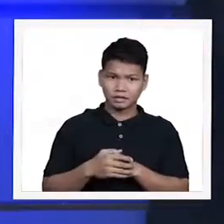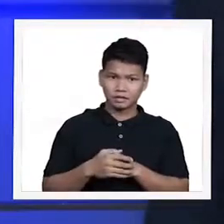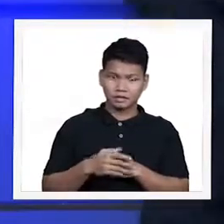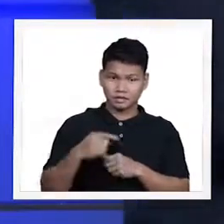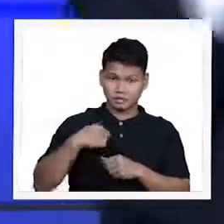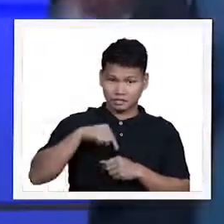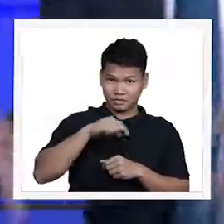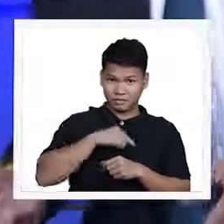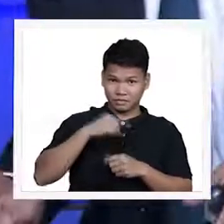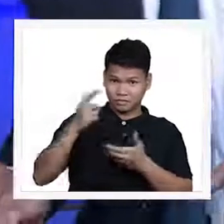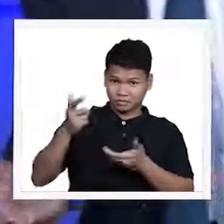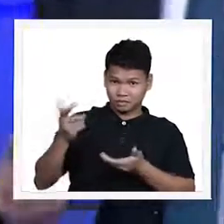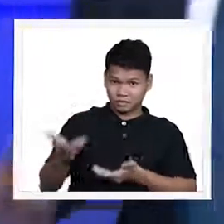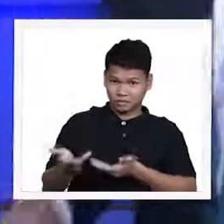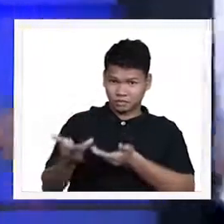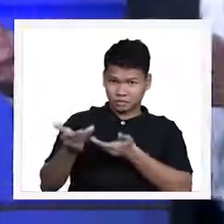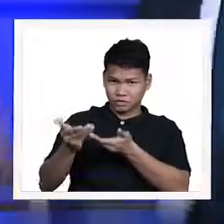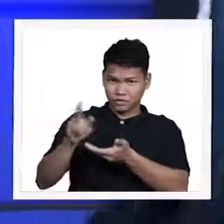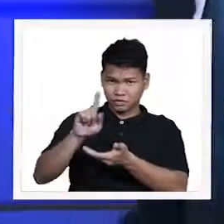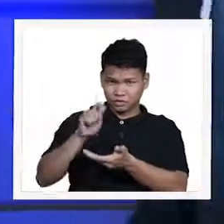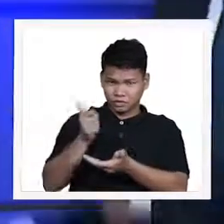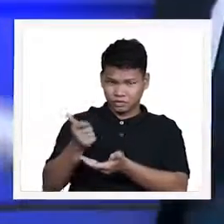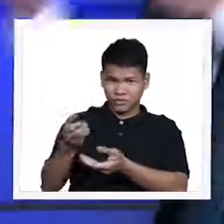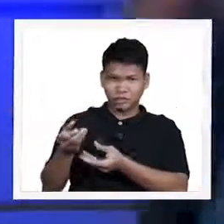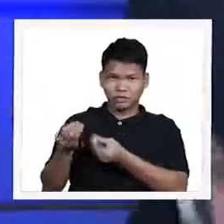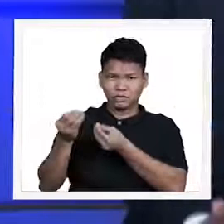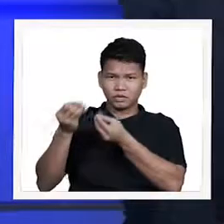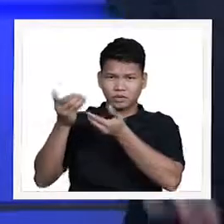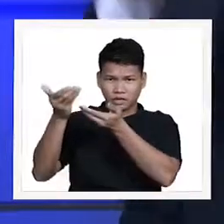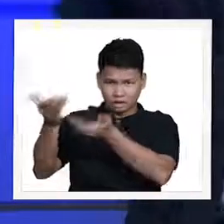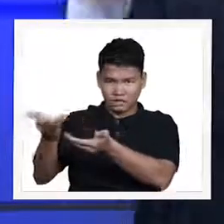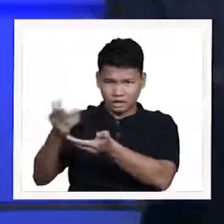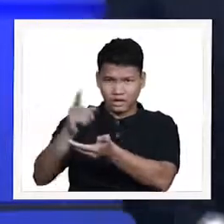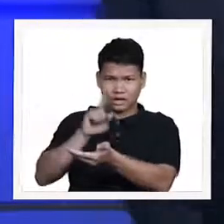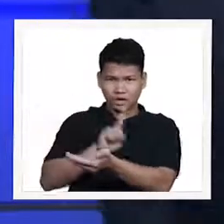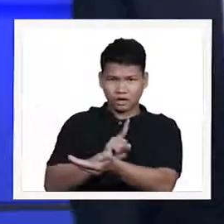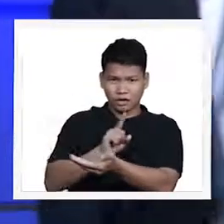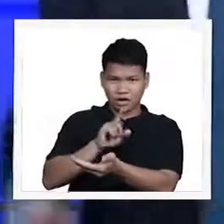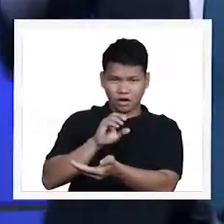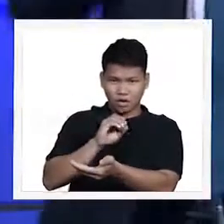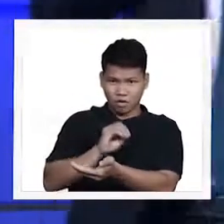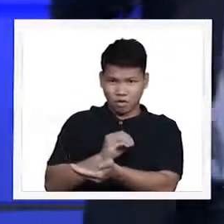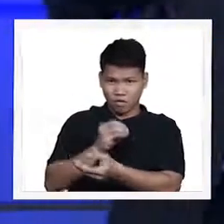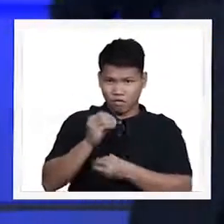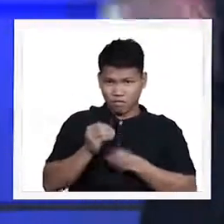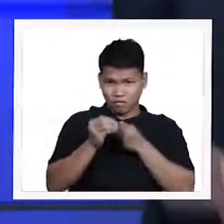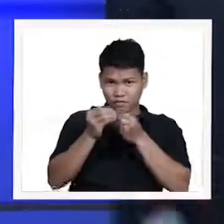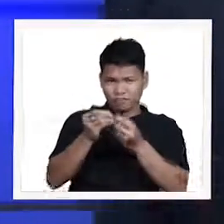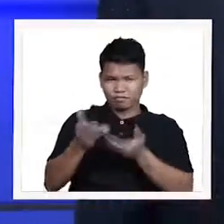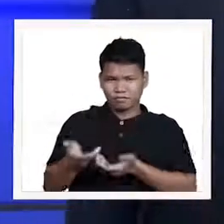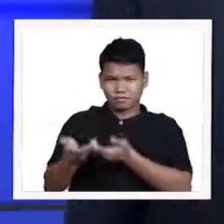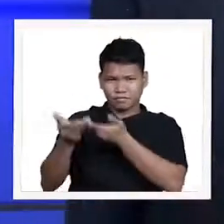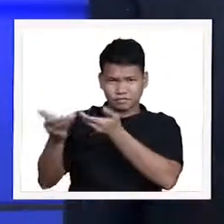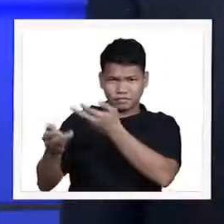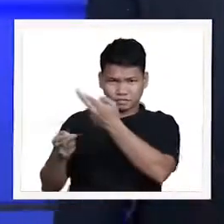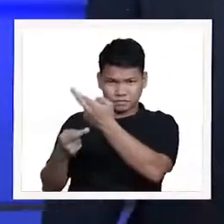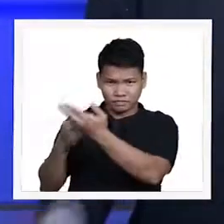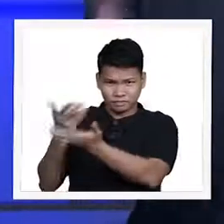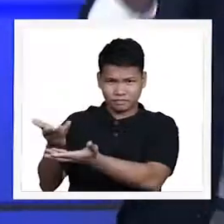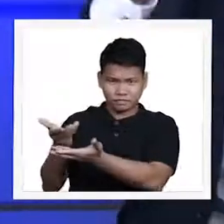ninyo tithes ibibigay ninyo ang inyong offering ang sabi ng Panginoon subukan ninyo ako